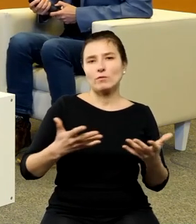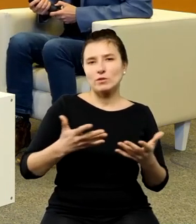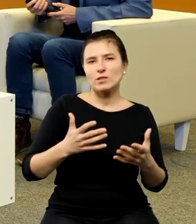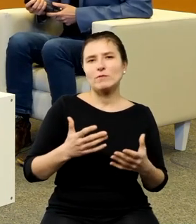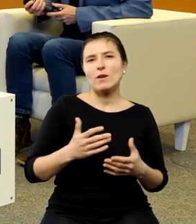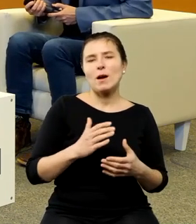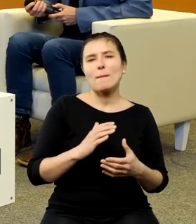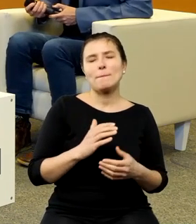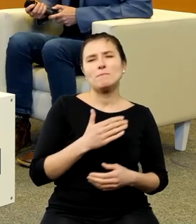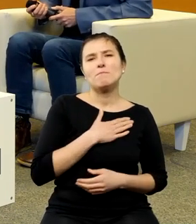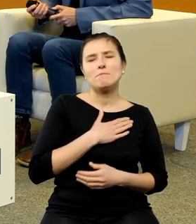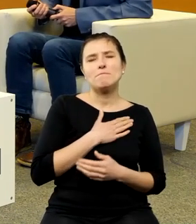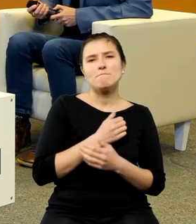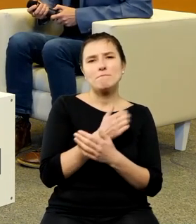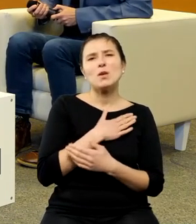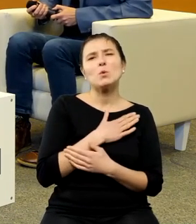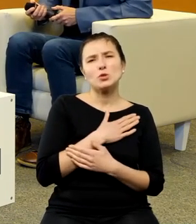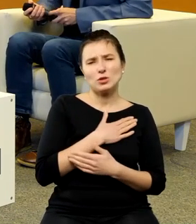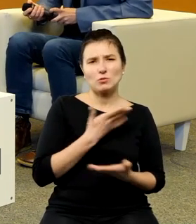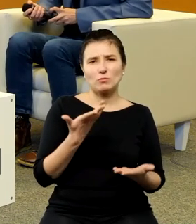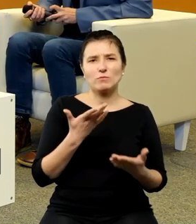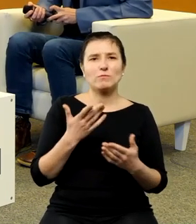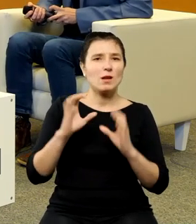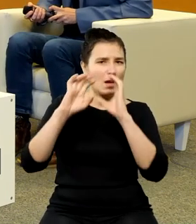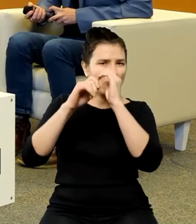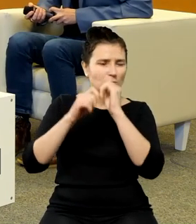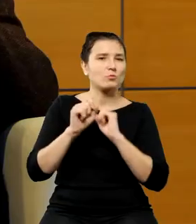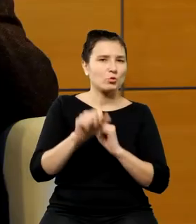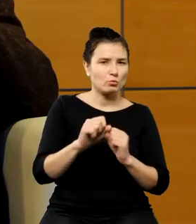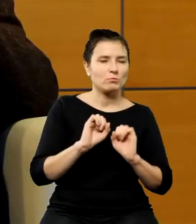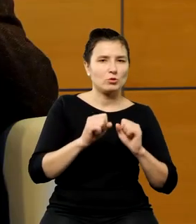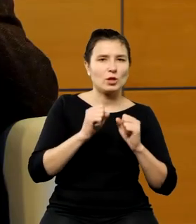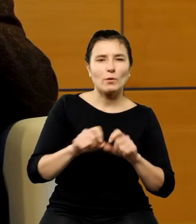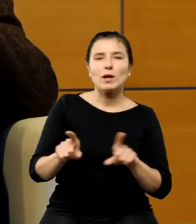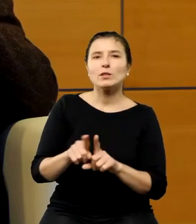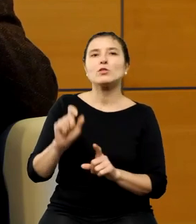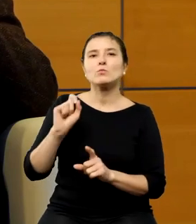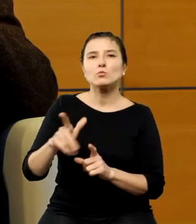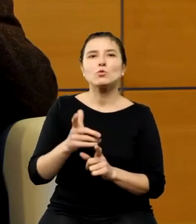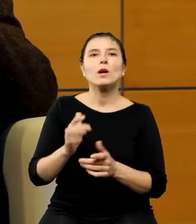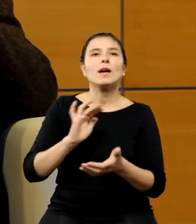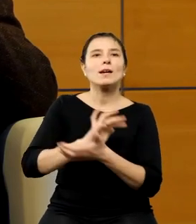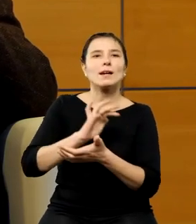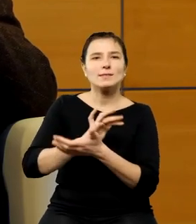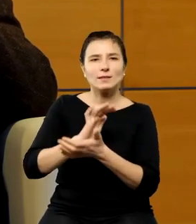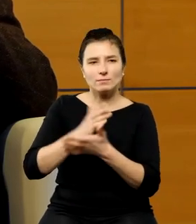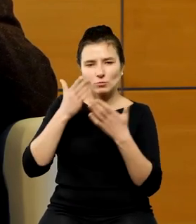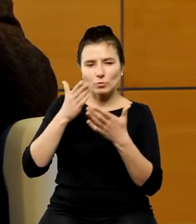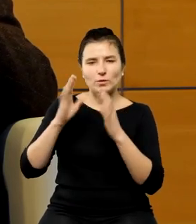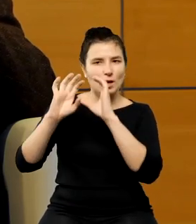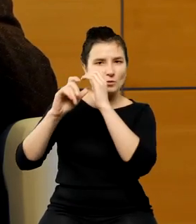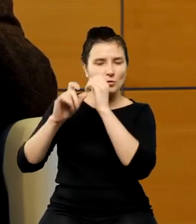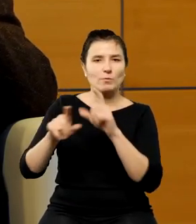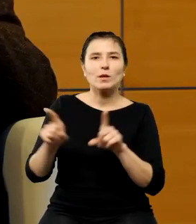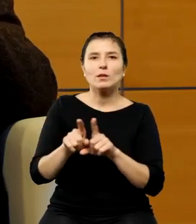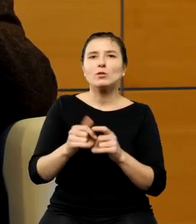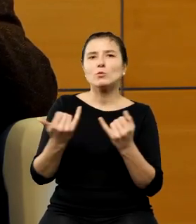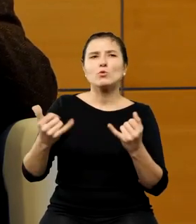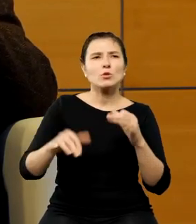są czasopisma popularnonaukowe poświęcone astronomii i są również różnego rodzaju fundacje które